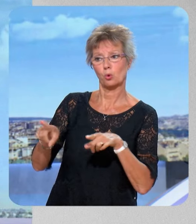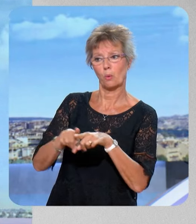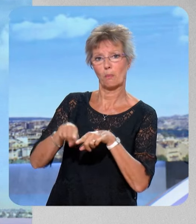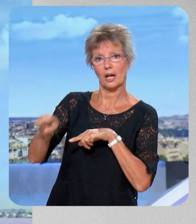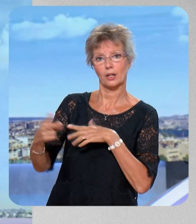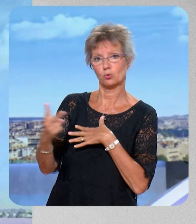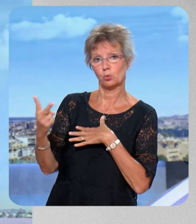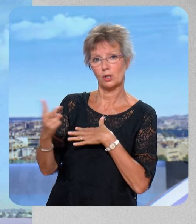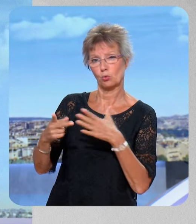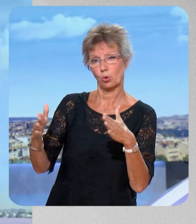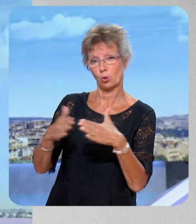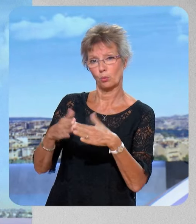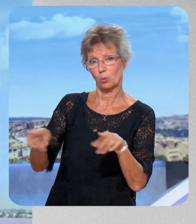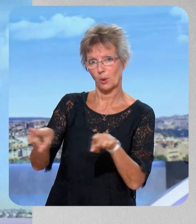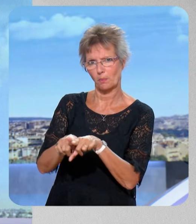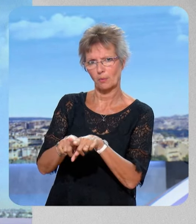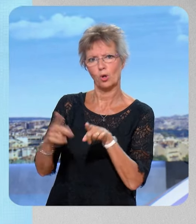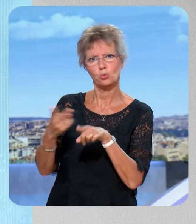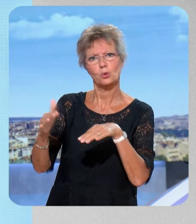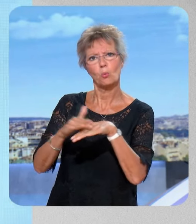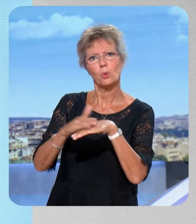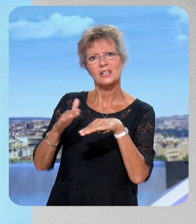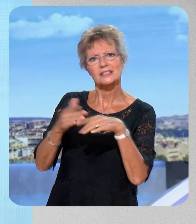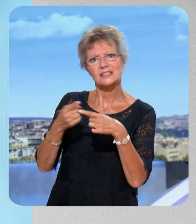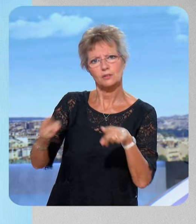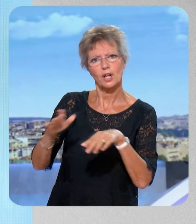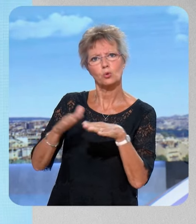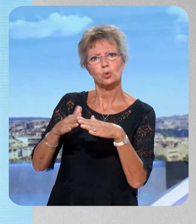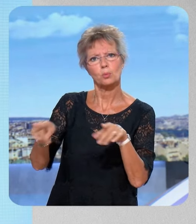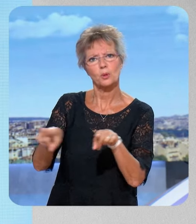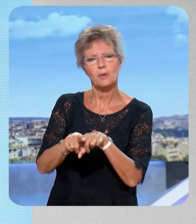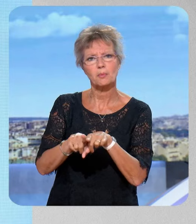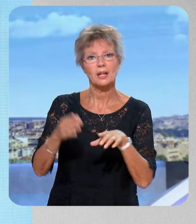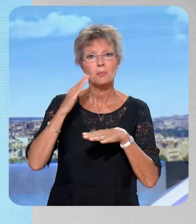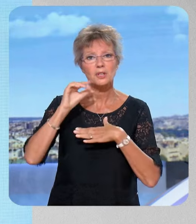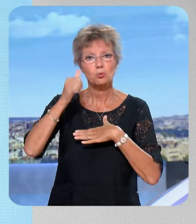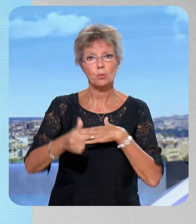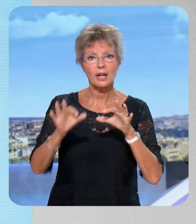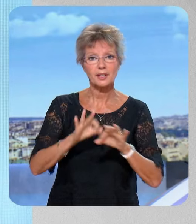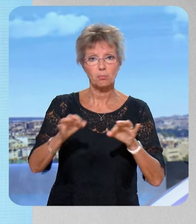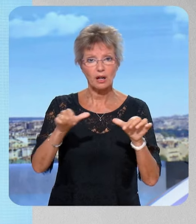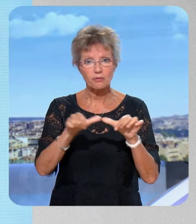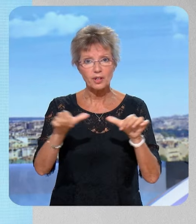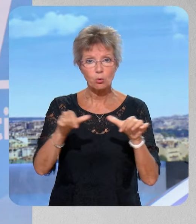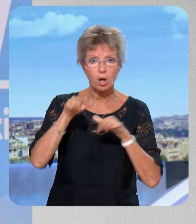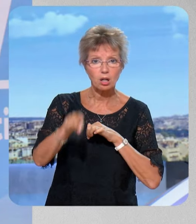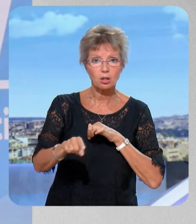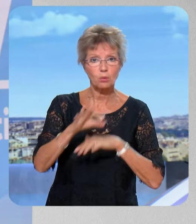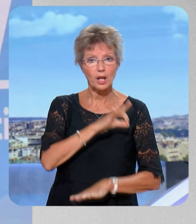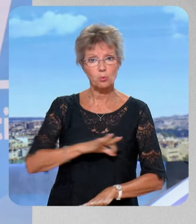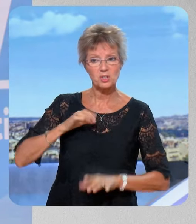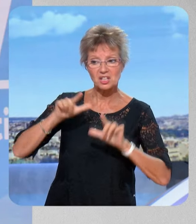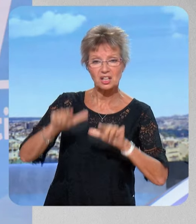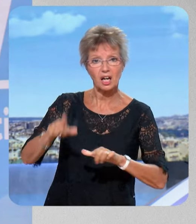votre bord politique. Et si vous ne les avez pas, vous allez donc demain arriver. Comment ça va se passer concrètement ? Il a les huissiers qui vont vous